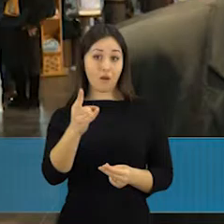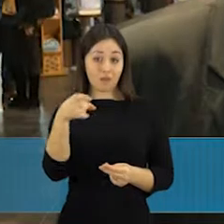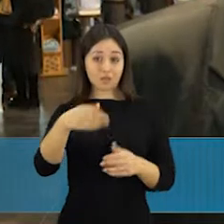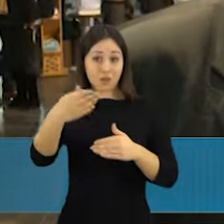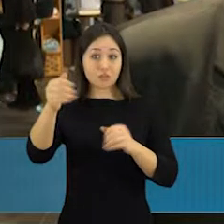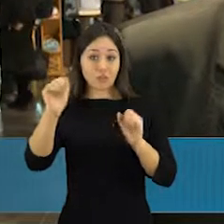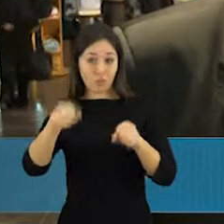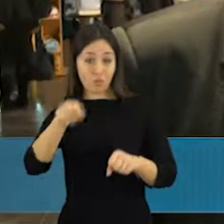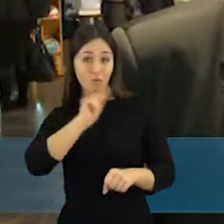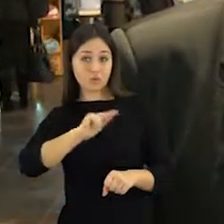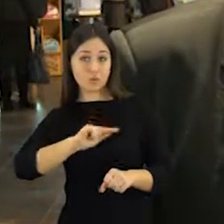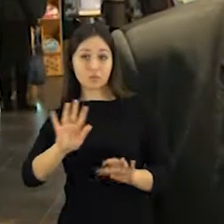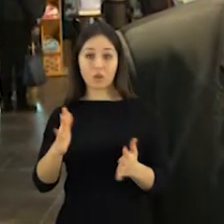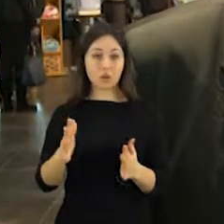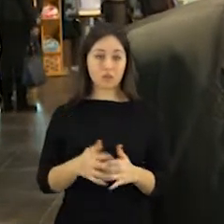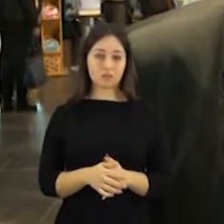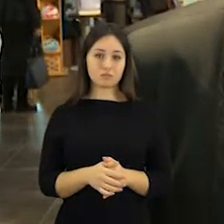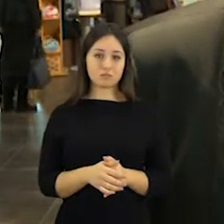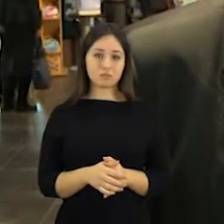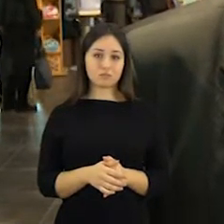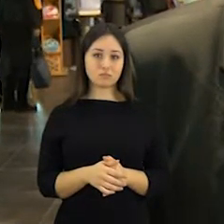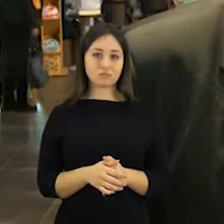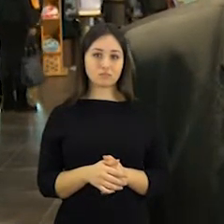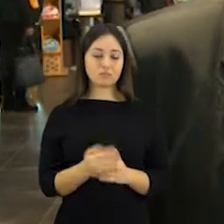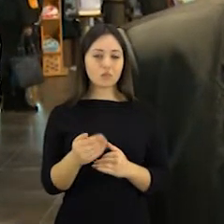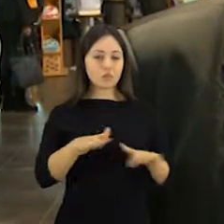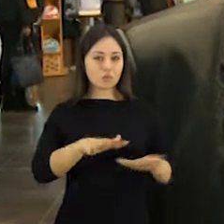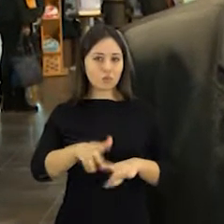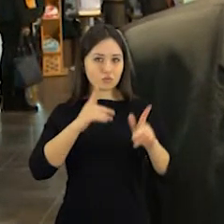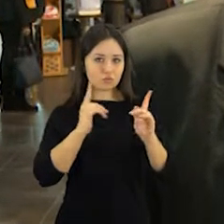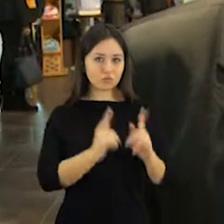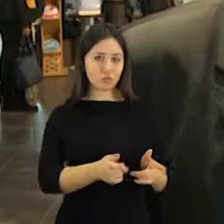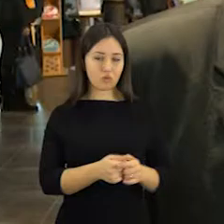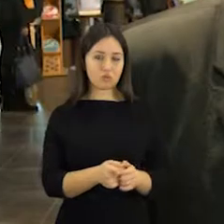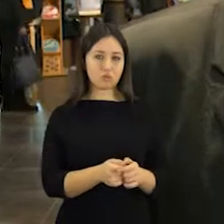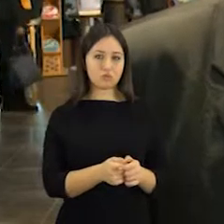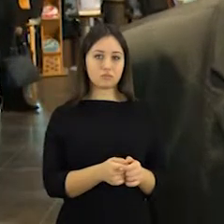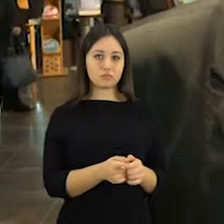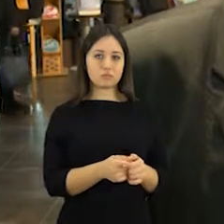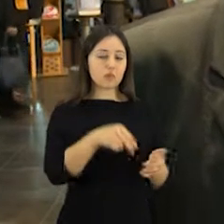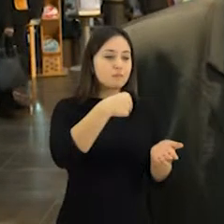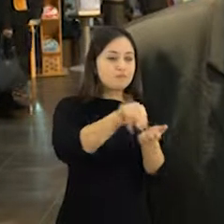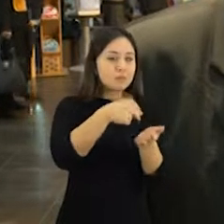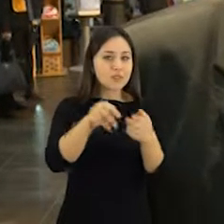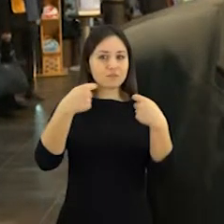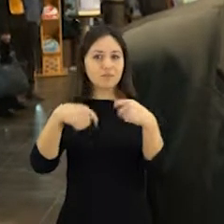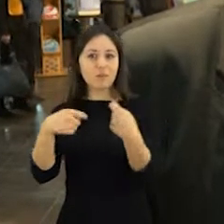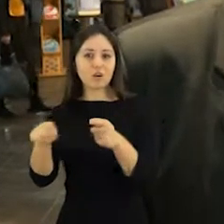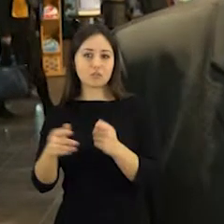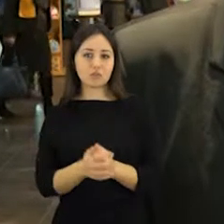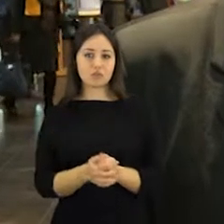ar tikrai tas vaikas, nu, ateityje imtųsi tokio darbo, nes čia yra pusiau viskas tikra, akcijų emisija,